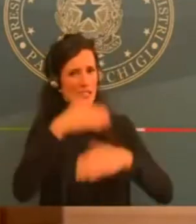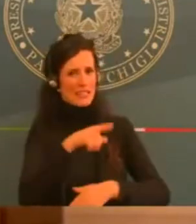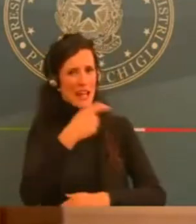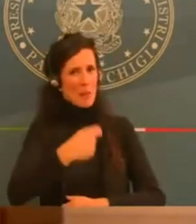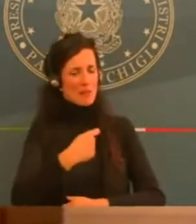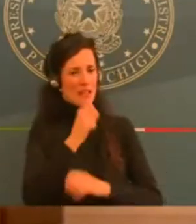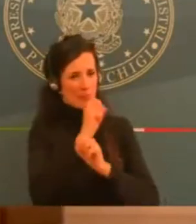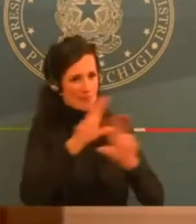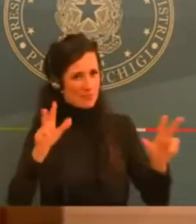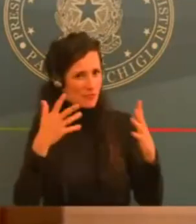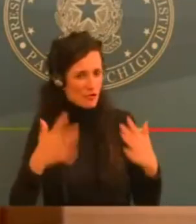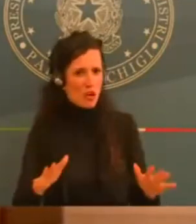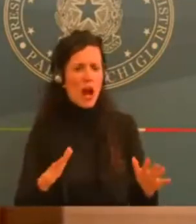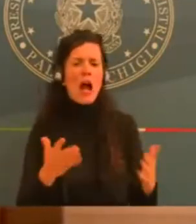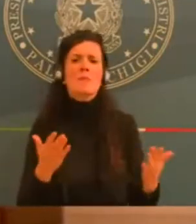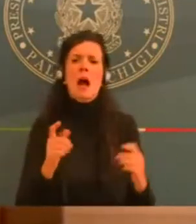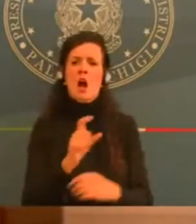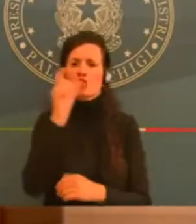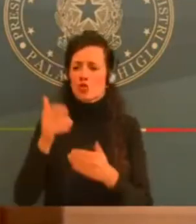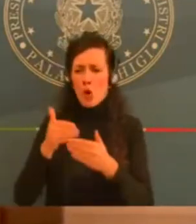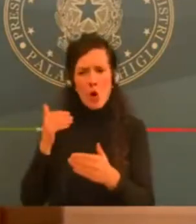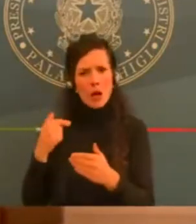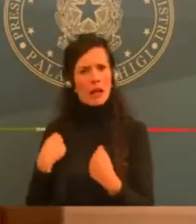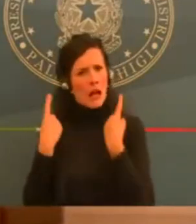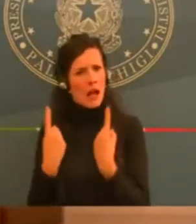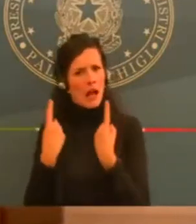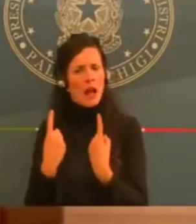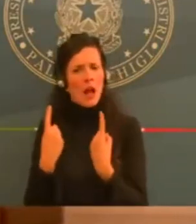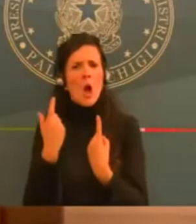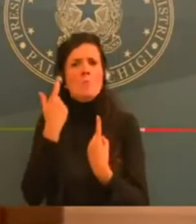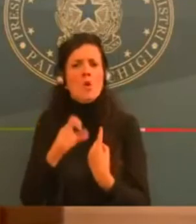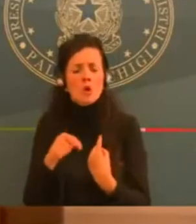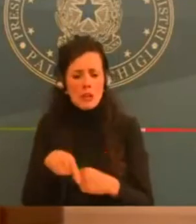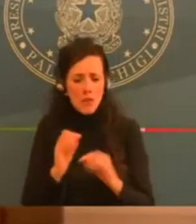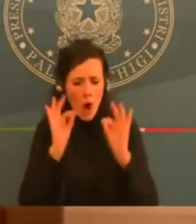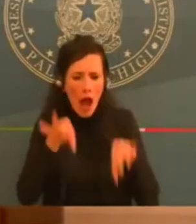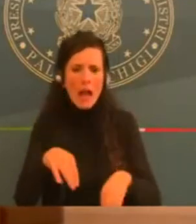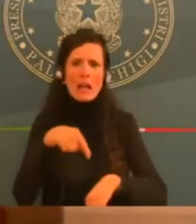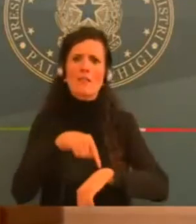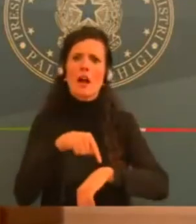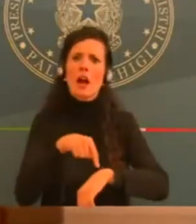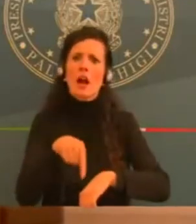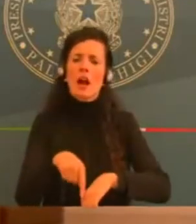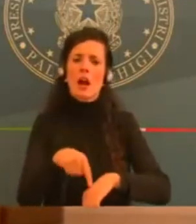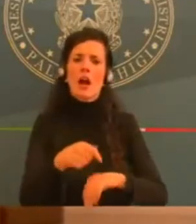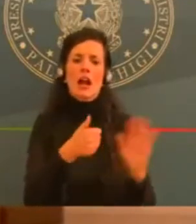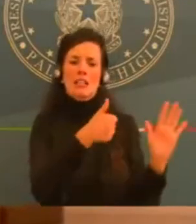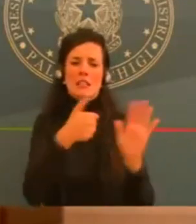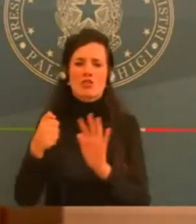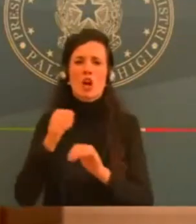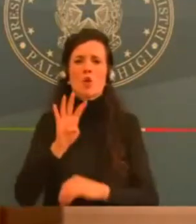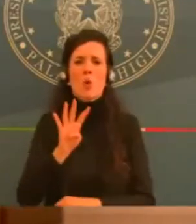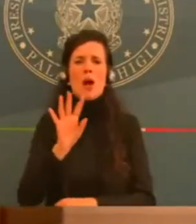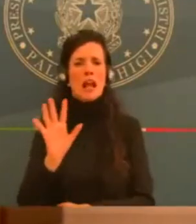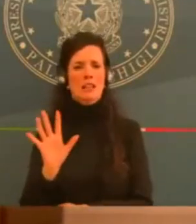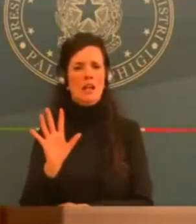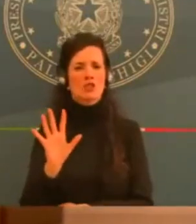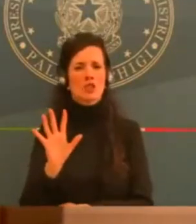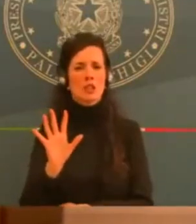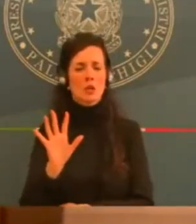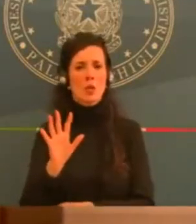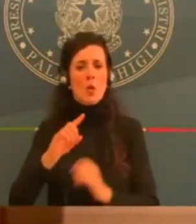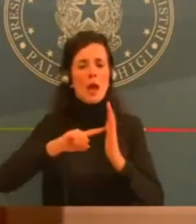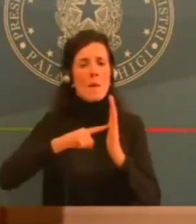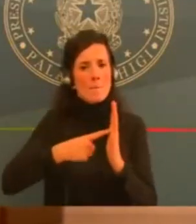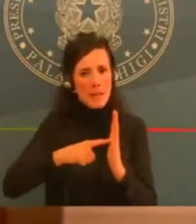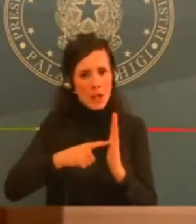milioni da destinare alle attività in difficoltà che sapevate già che sarebbero state in